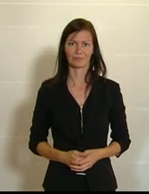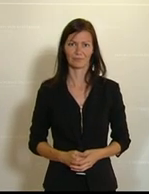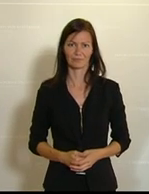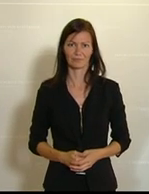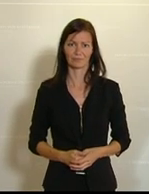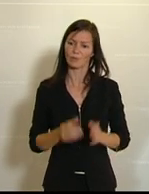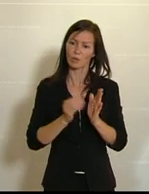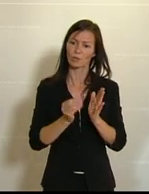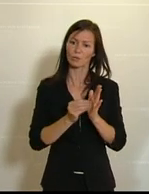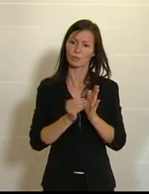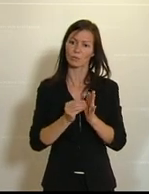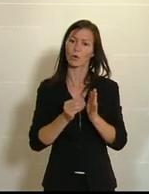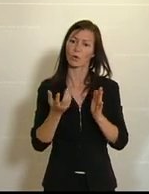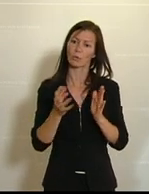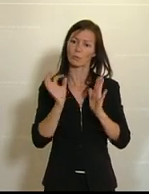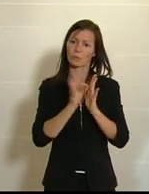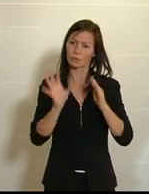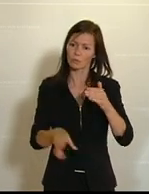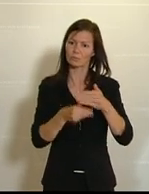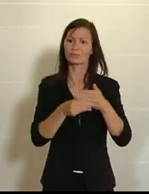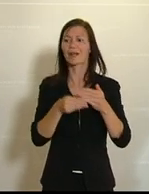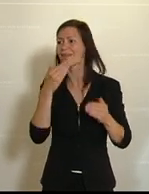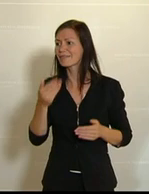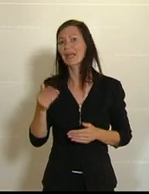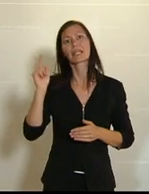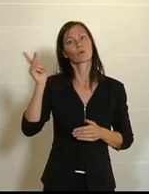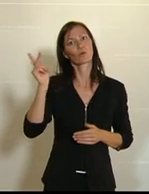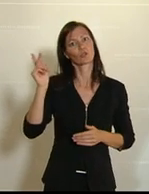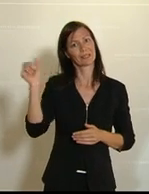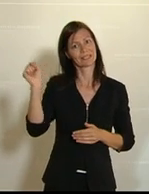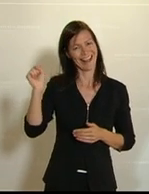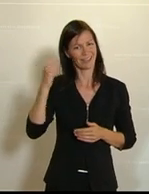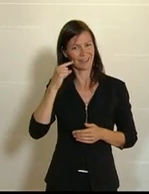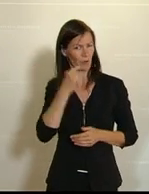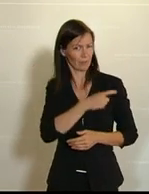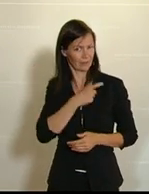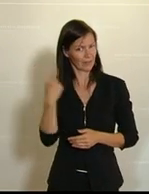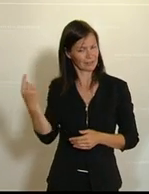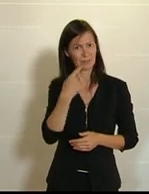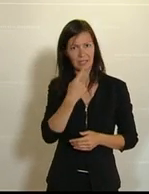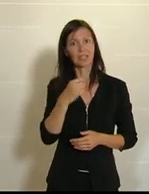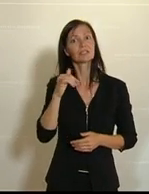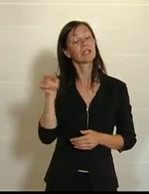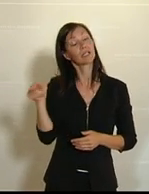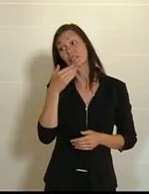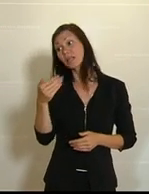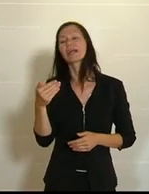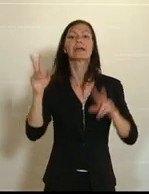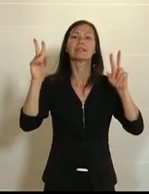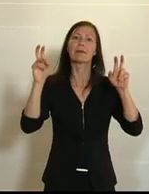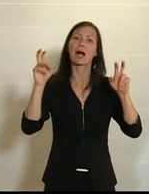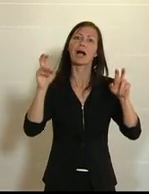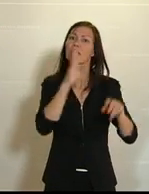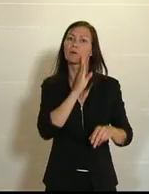Ein weiterer Punkt, und da sage ich danke an die Kollegin Künzberg-Sarre von den NEOS, der eingebracht worden ist, Ghostwriting.